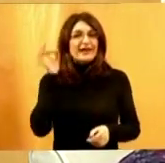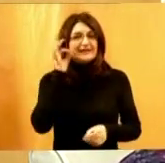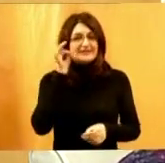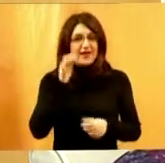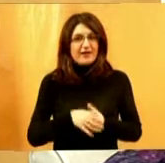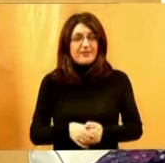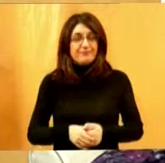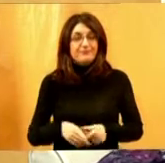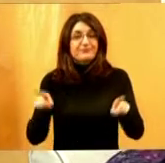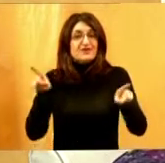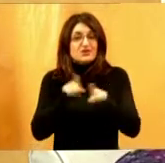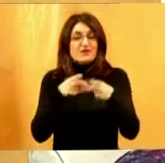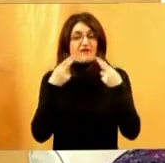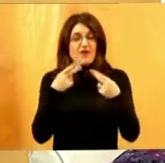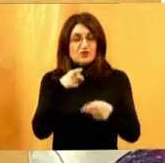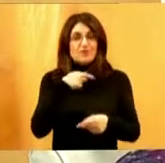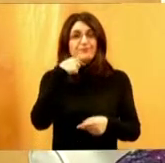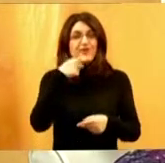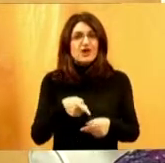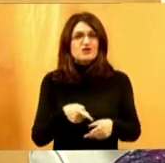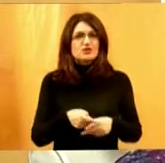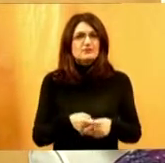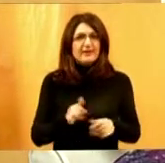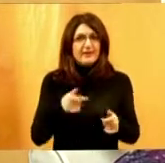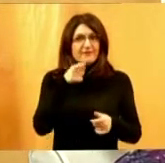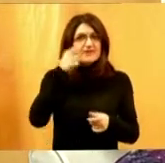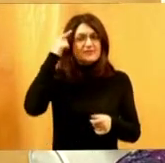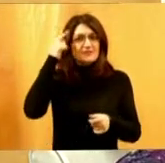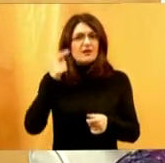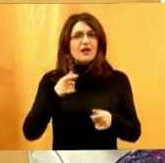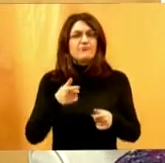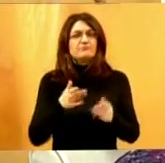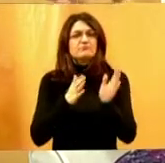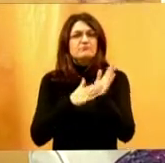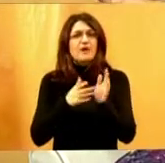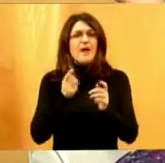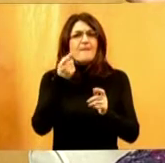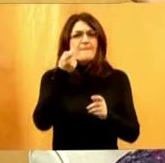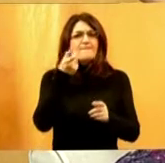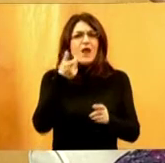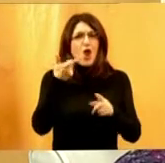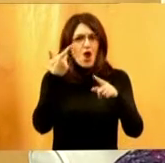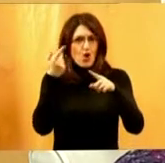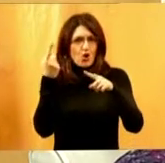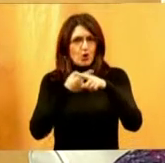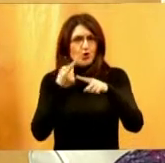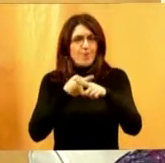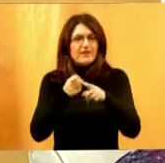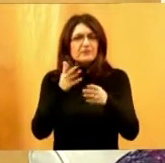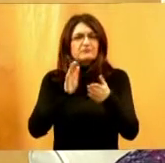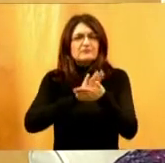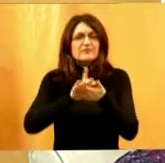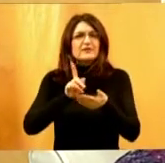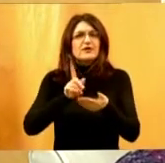Ono što je važno još kazati, to ne znam je li znadete, ali recimo malo sa krumpirom čistim